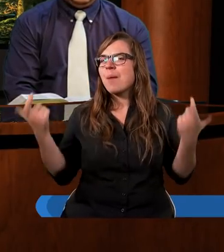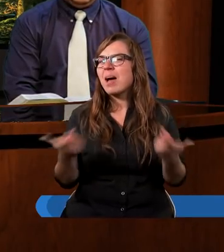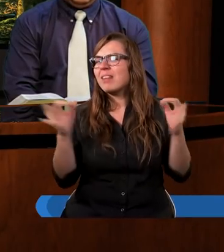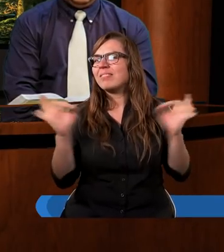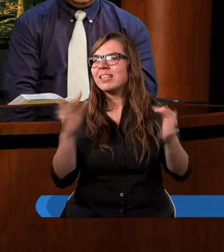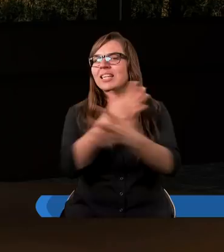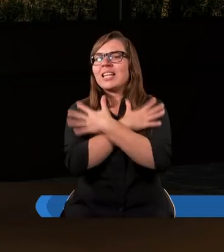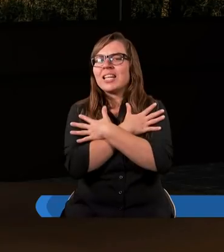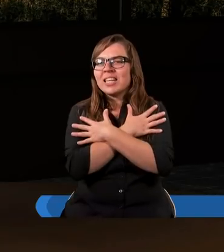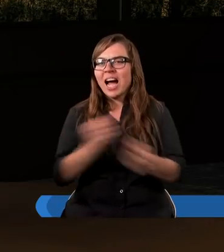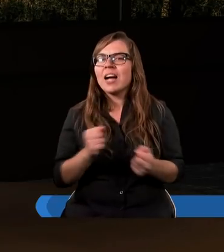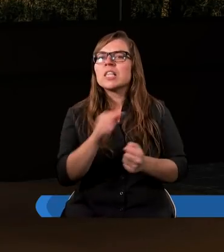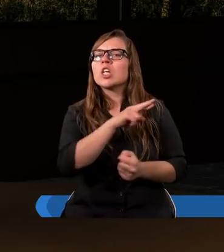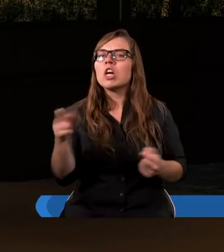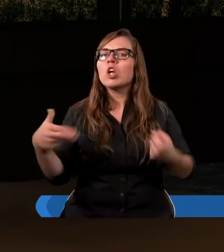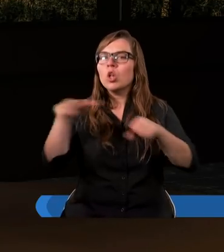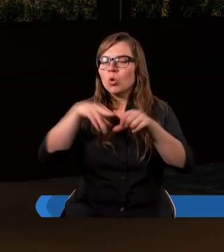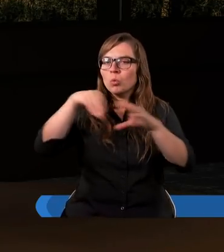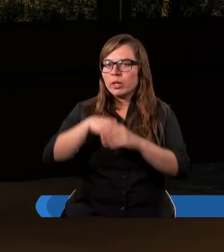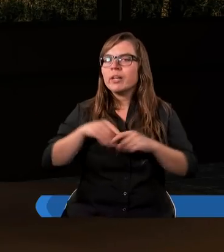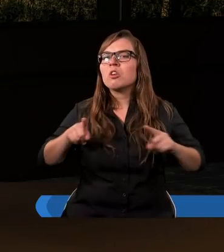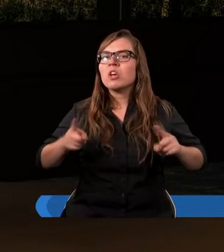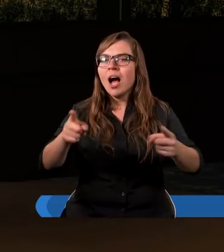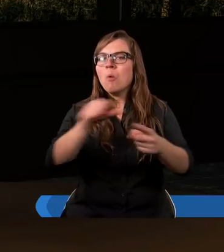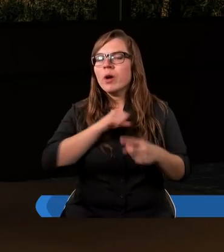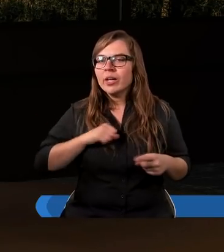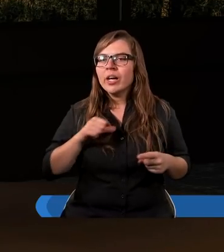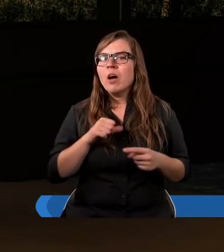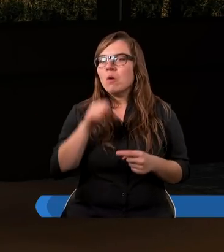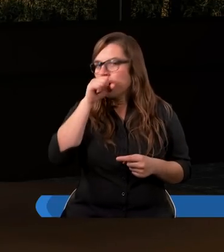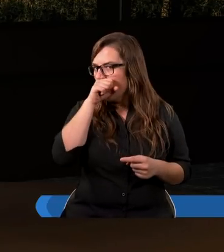tragiczne rzeczy, które się działy jako wynik zła.